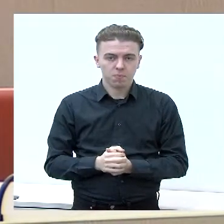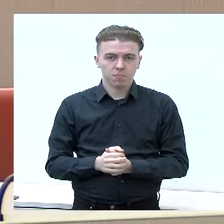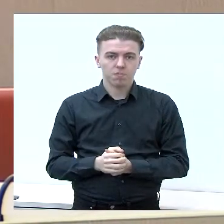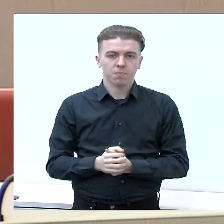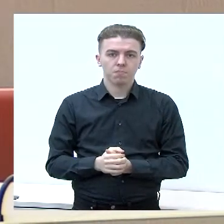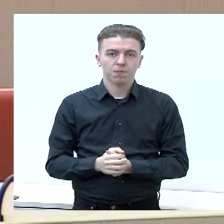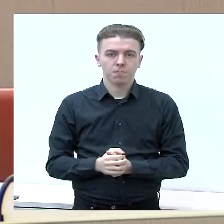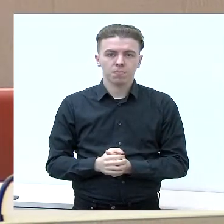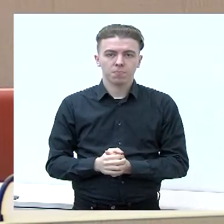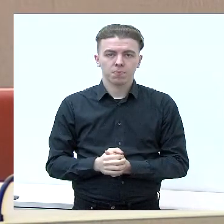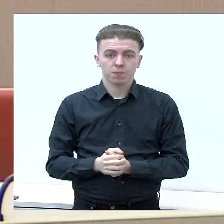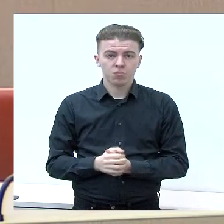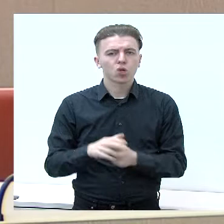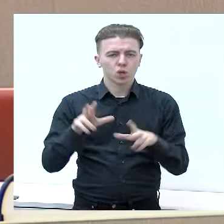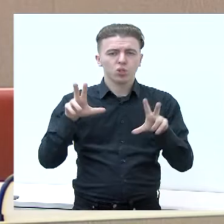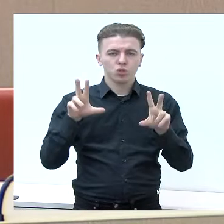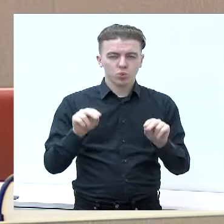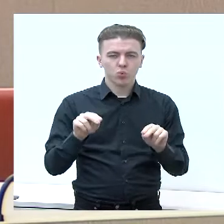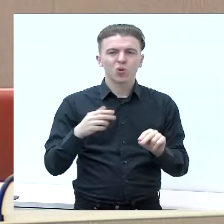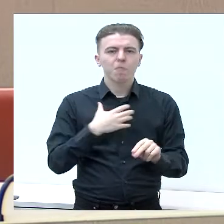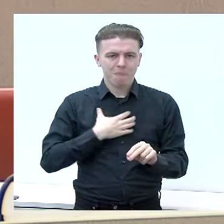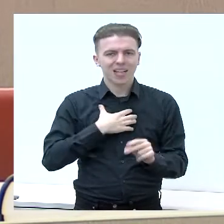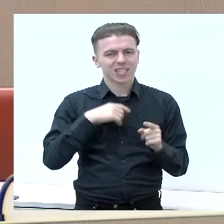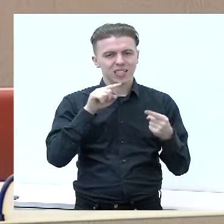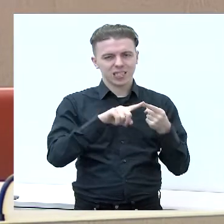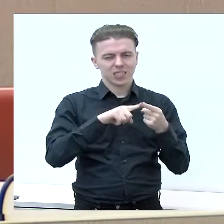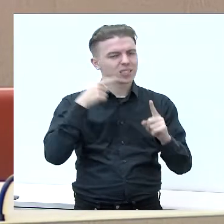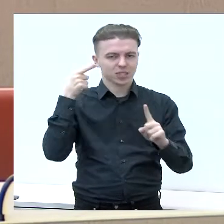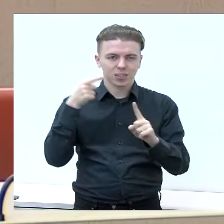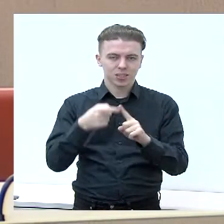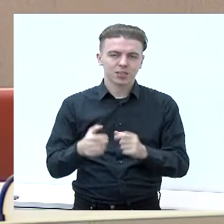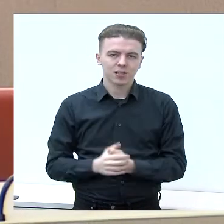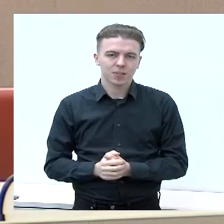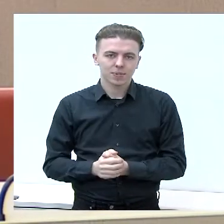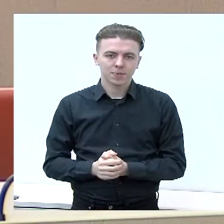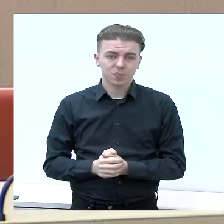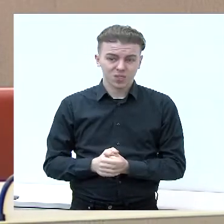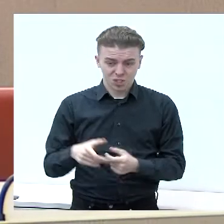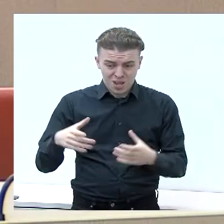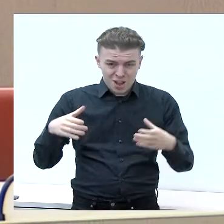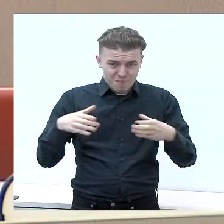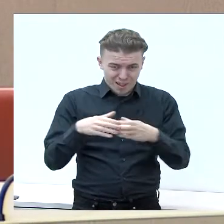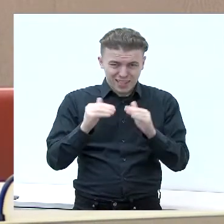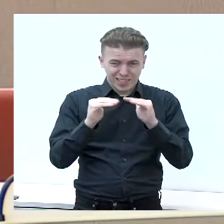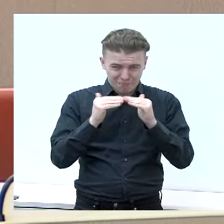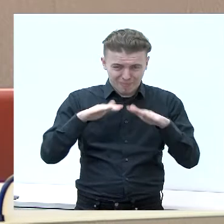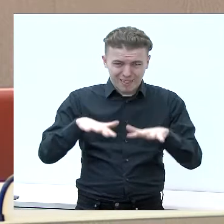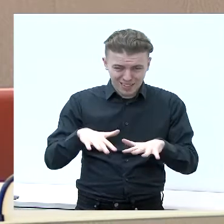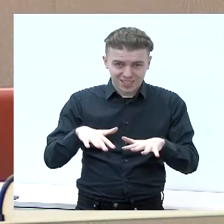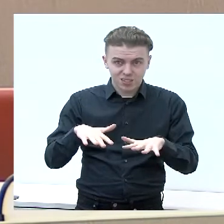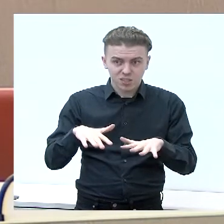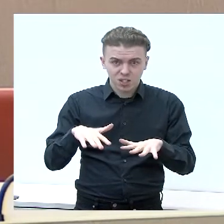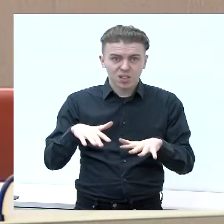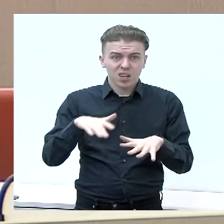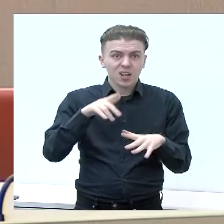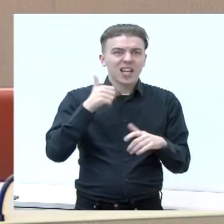praktiškai pagrindinis būtų šitas siekis. Tokio mažom miestelį surinkti